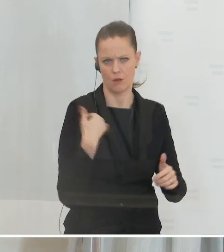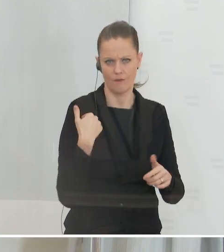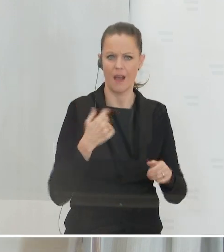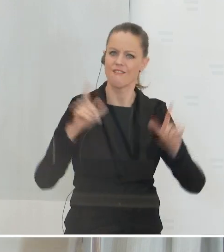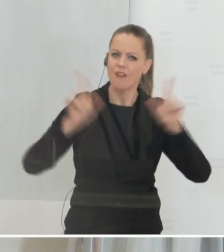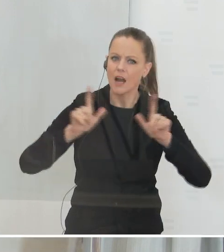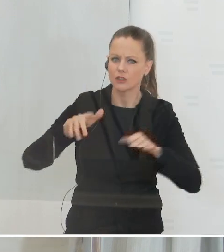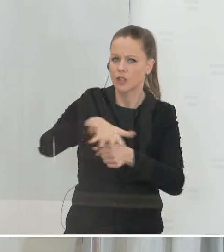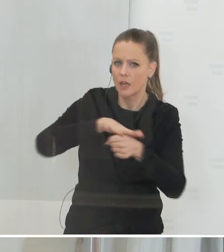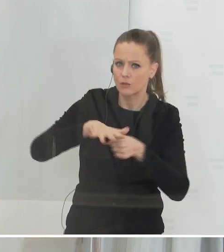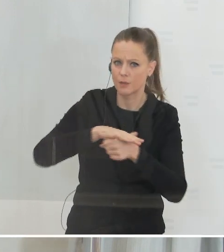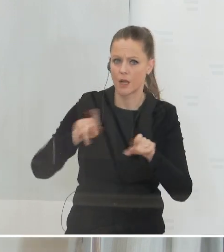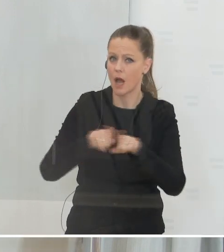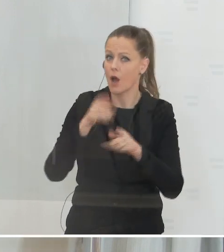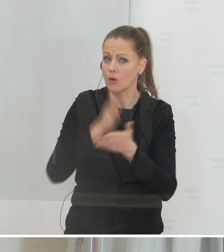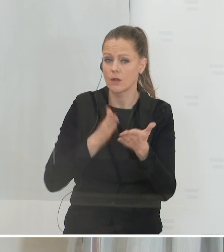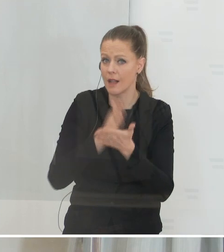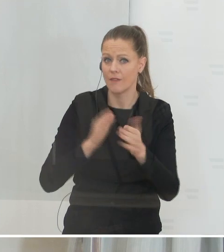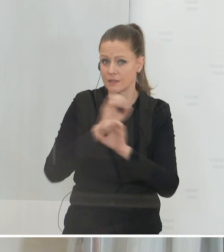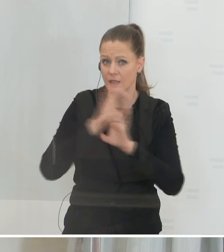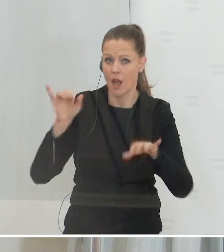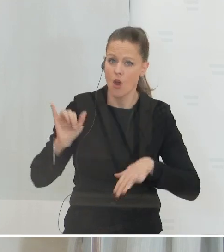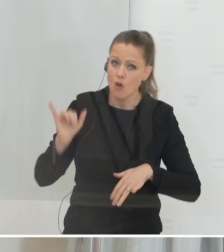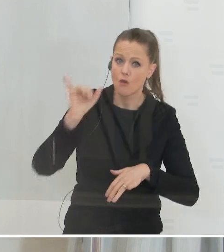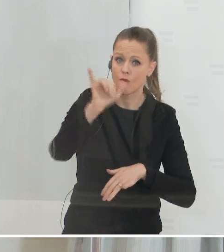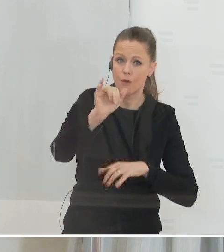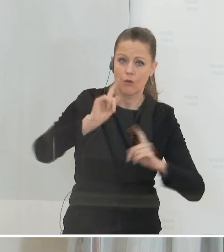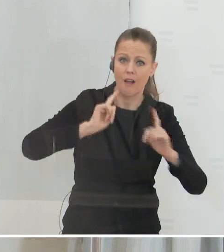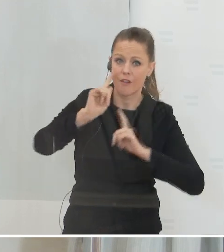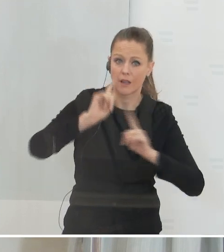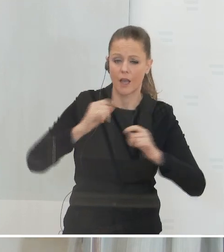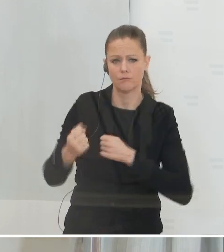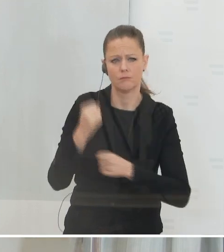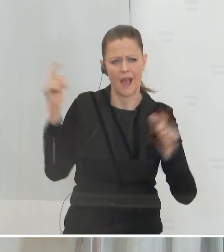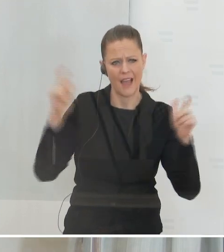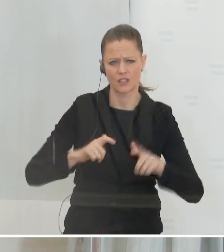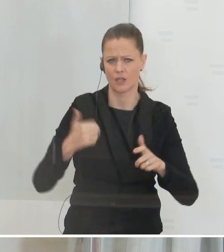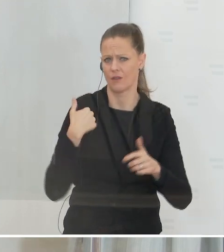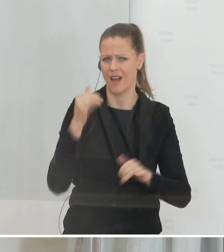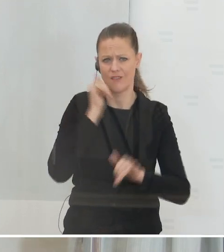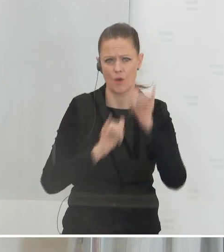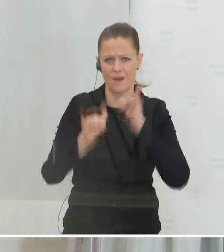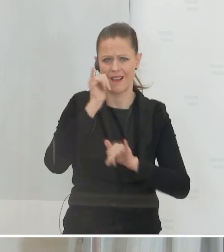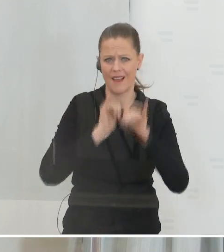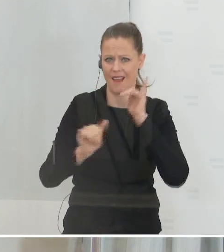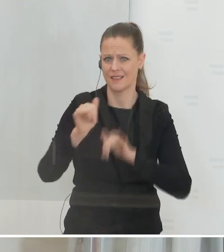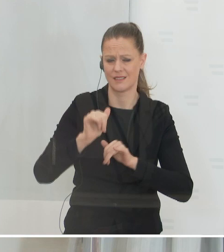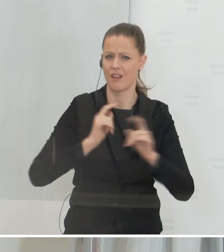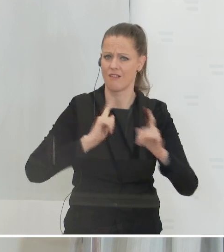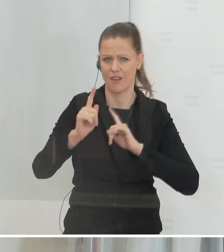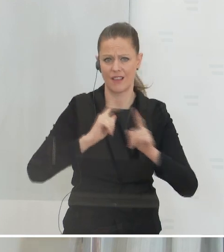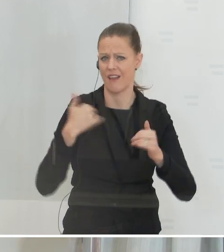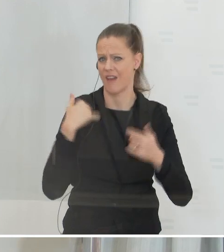Veranstaltungsbereich, zum Teil natürlich auch der Flugverkehr, wo starke Einschränkungen gab, weil der Reiseverkehr international sehr stark eingeschränkt war.